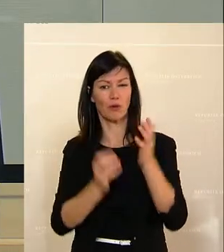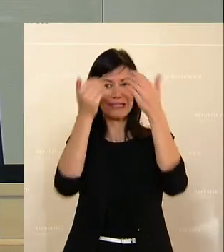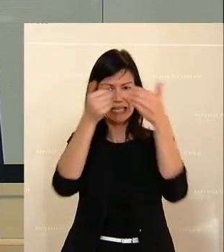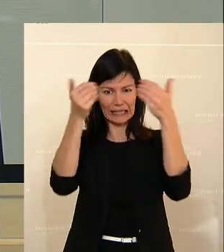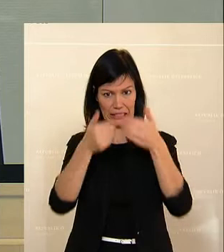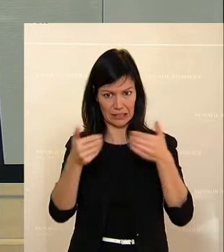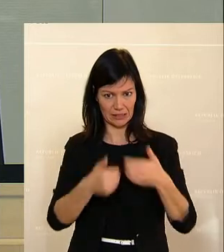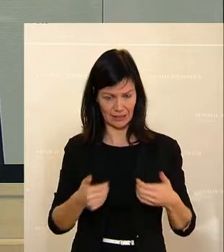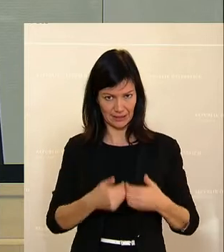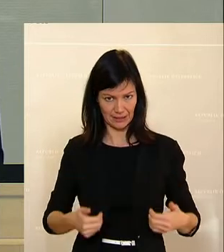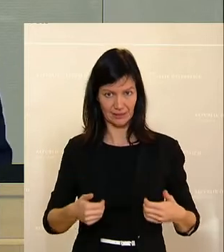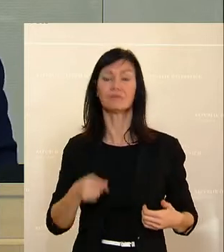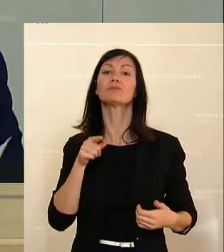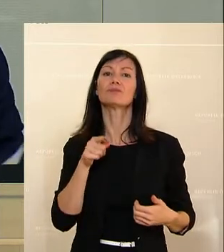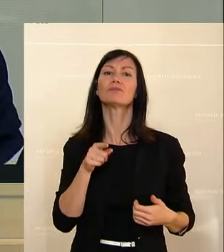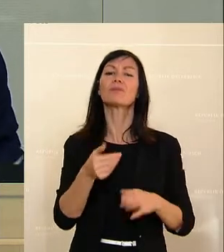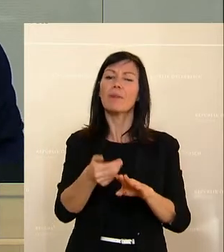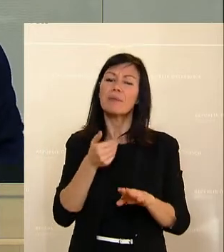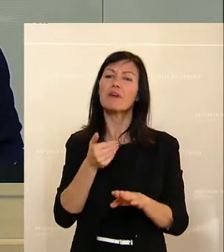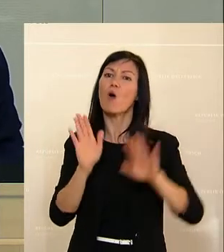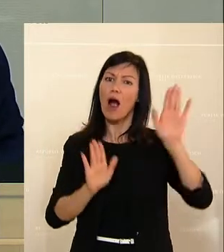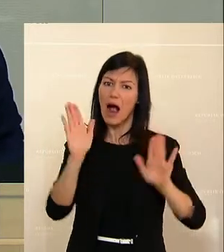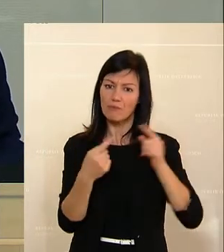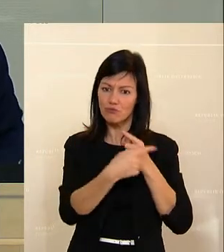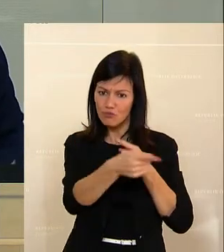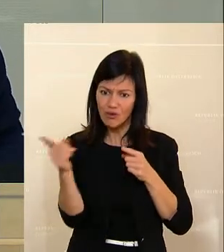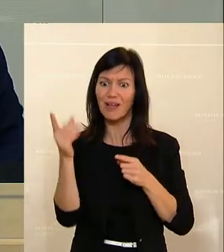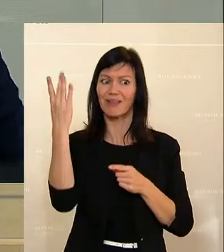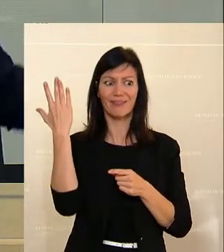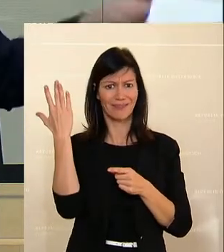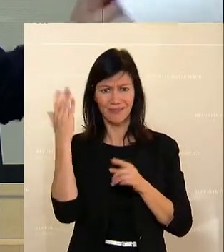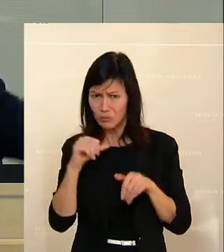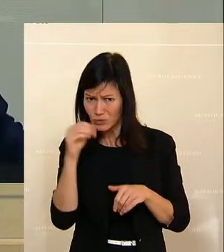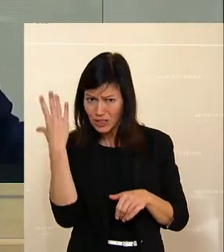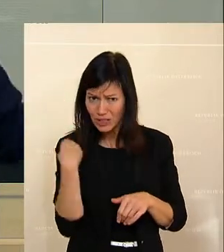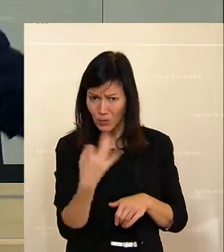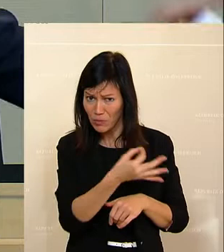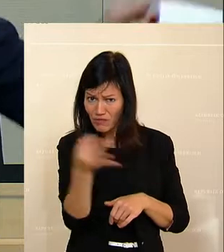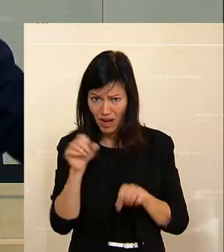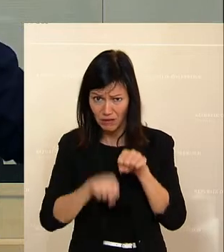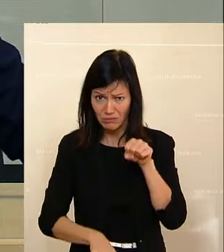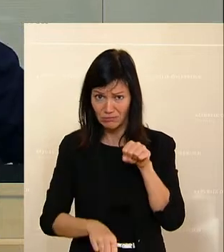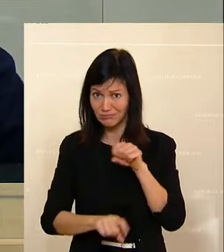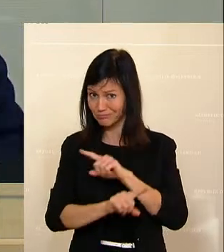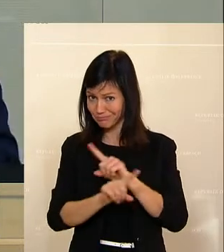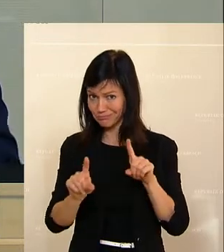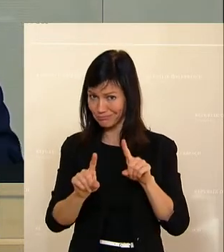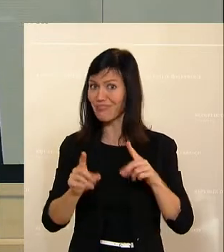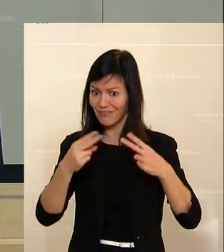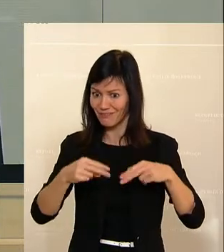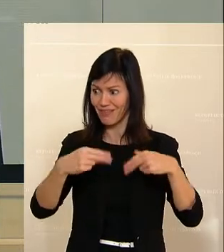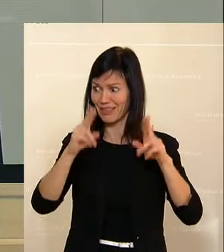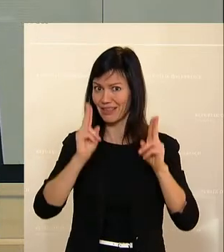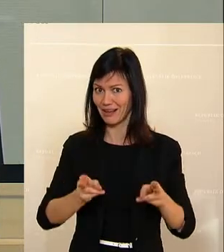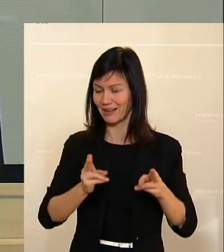Und bevor wir in den Abstimmungsvorgang eintreten, brauche ich nicht fragen, ob wir die Sitzung unterbrechen. Das ist sozusagen